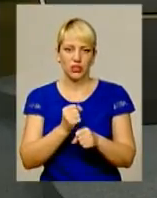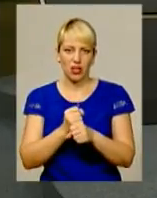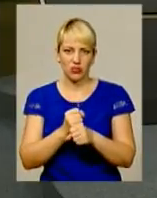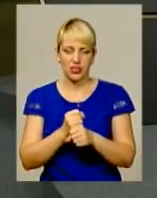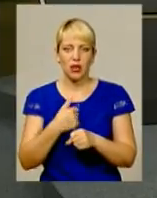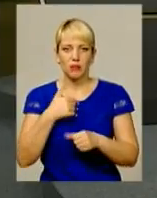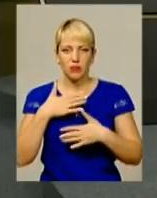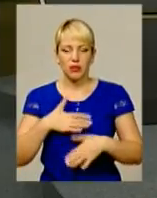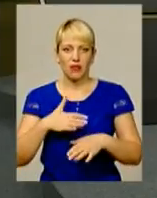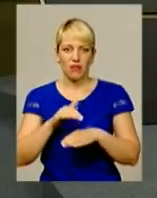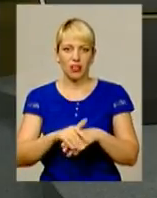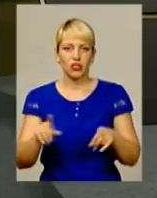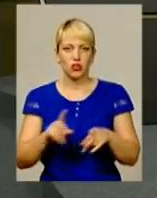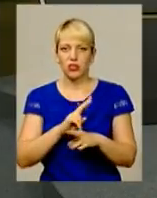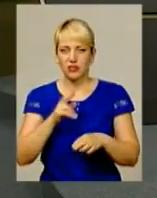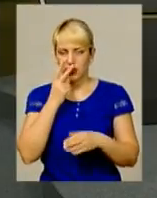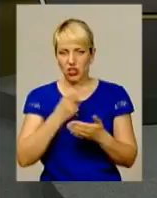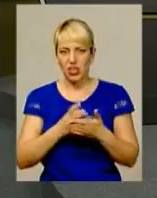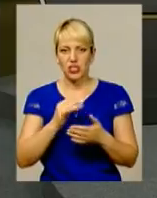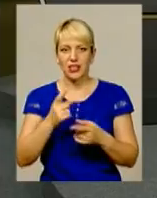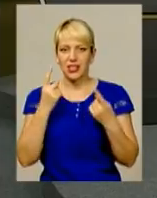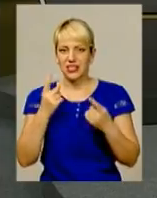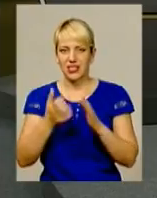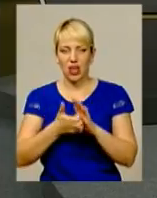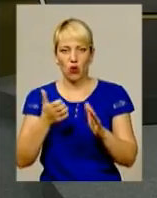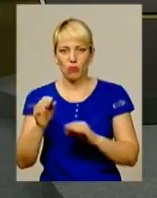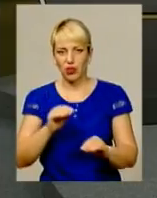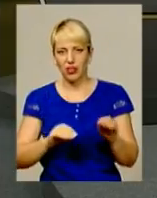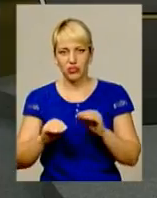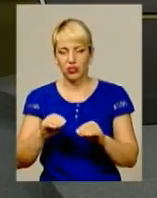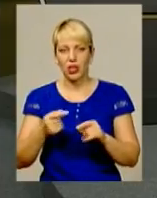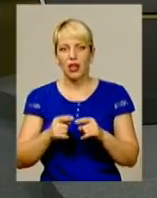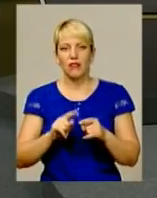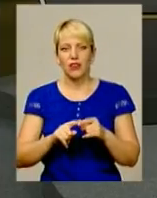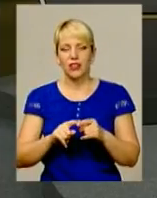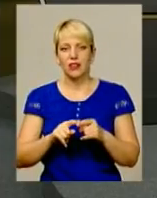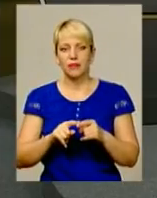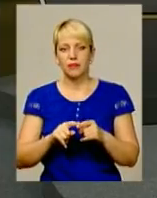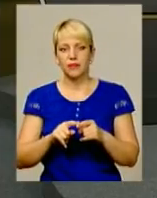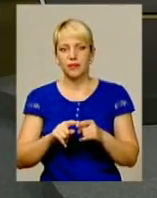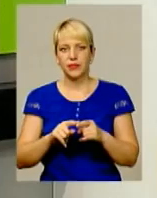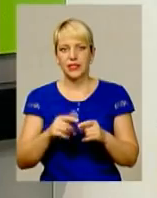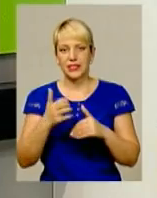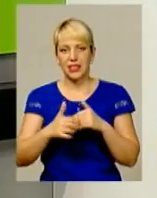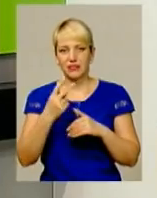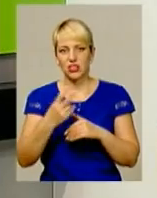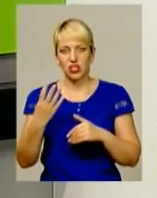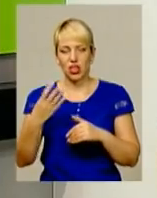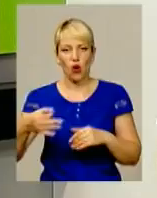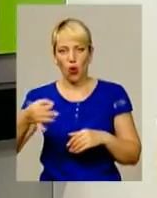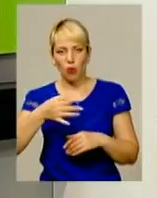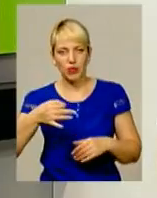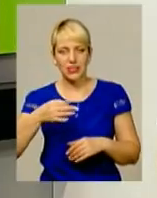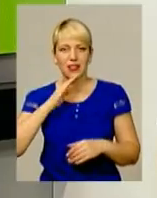факт, що, незважаючи на значний некомплект, сьогодні вранжуванні серед 24 областей